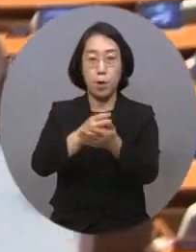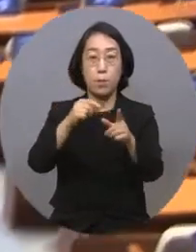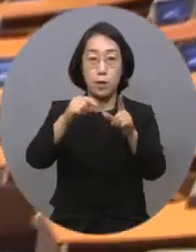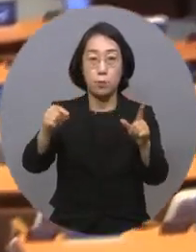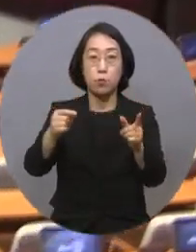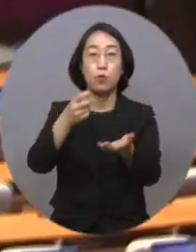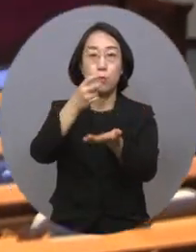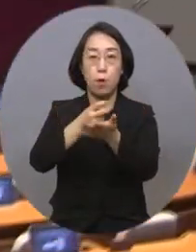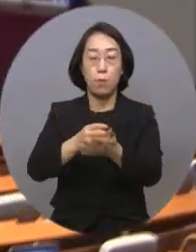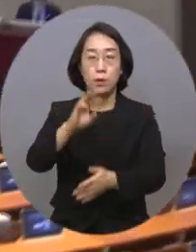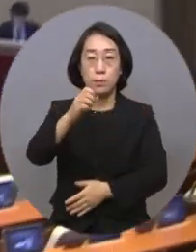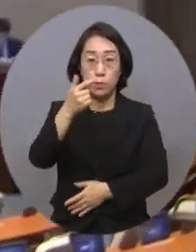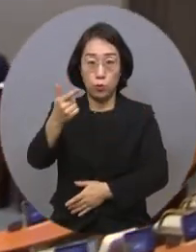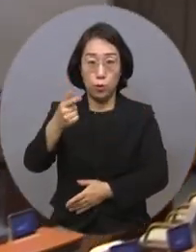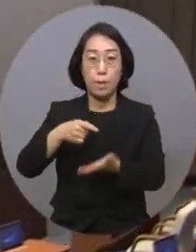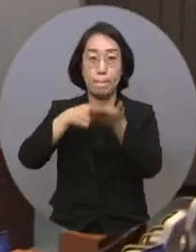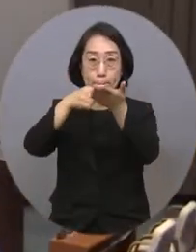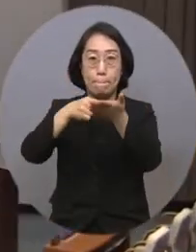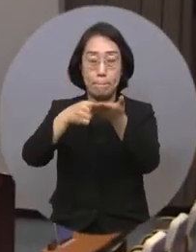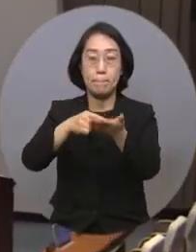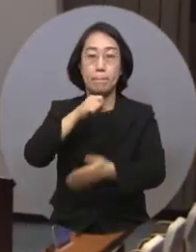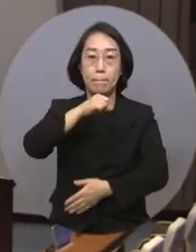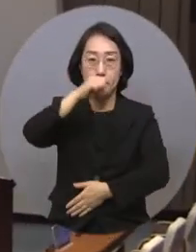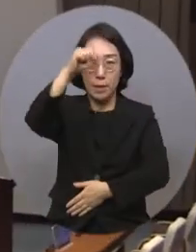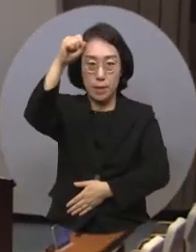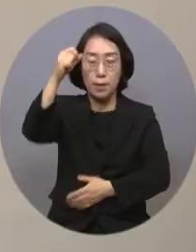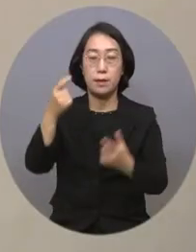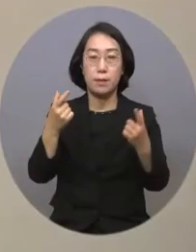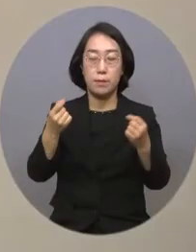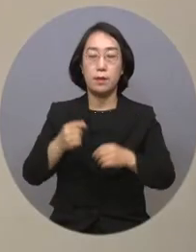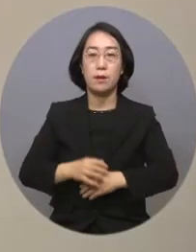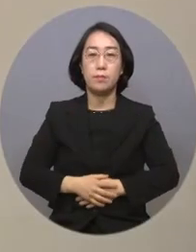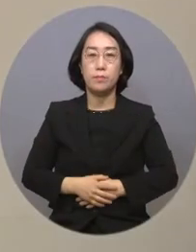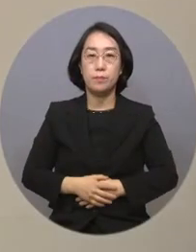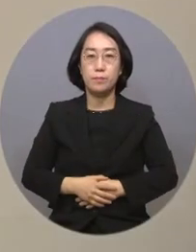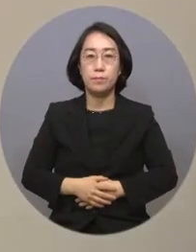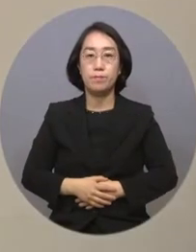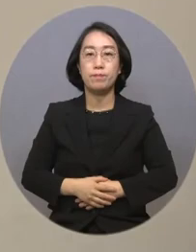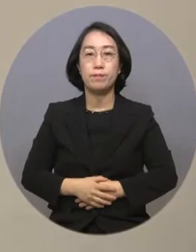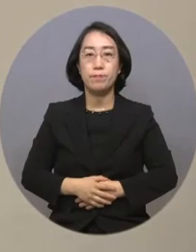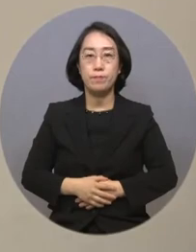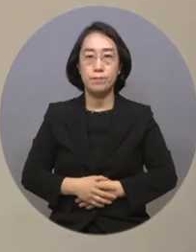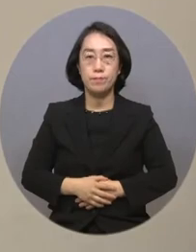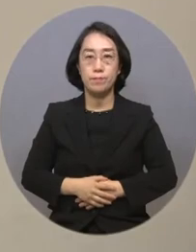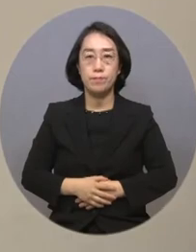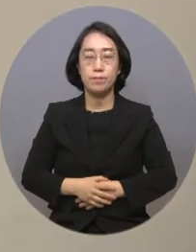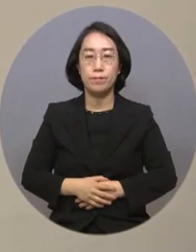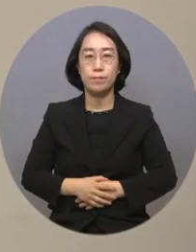법률안 등 36개 안건이 국회 문턱을 넘었습니다. 복지TV 뉴스 박순용입니다.